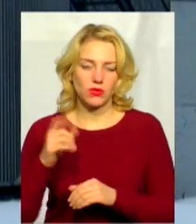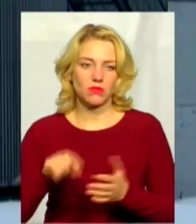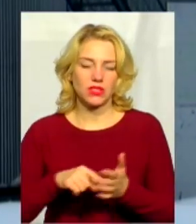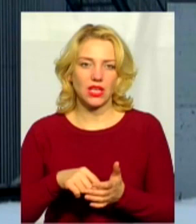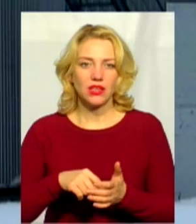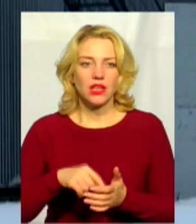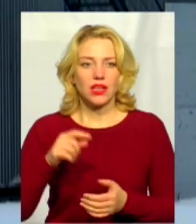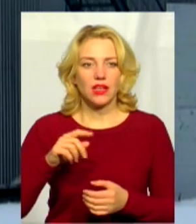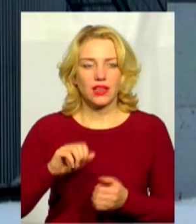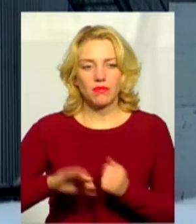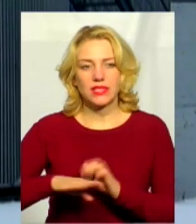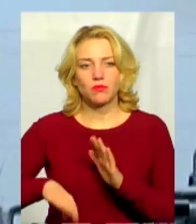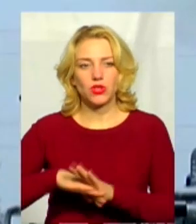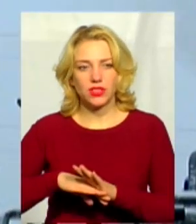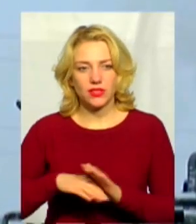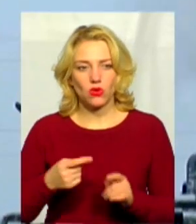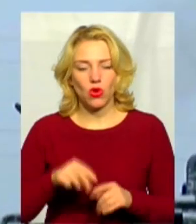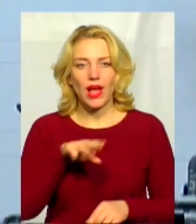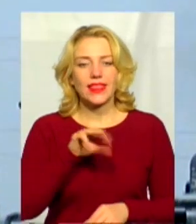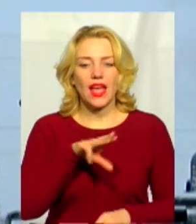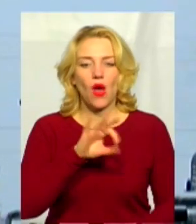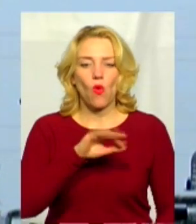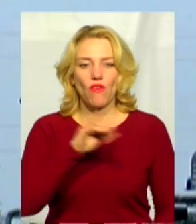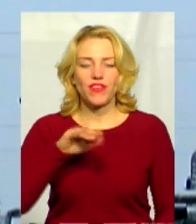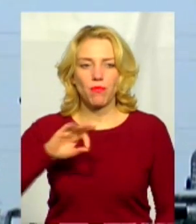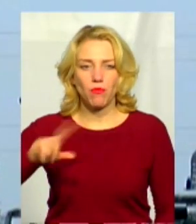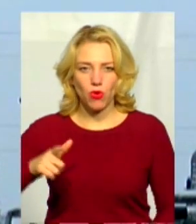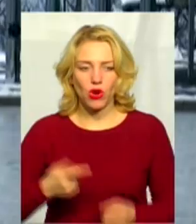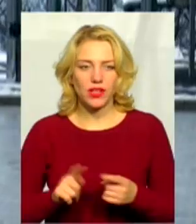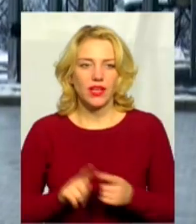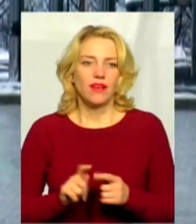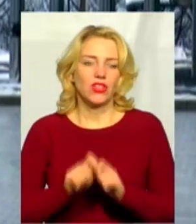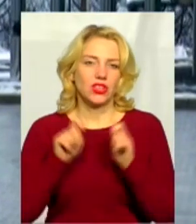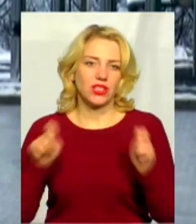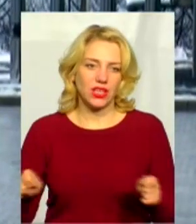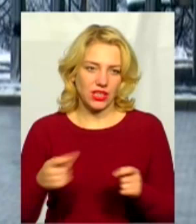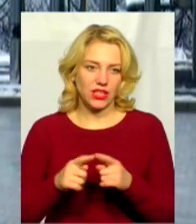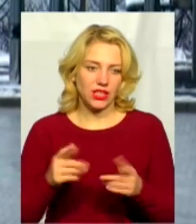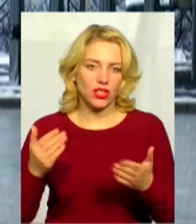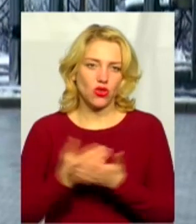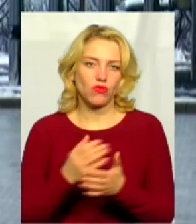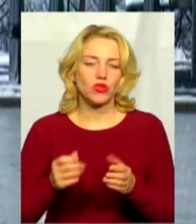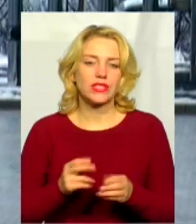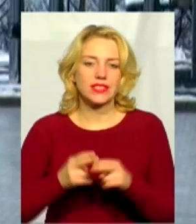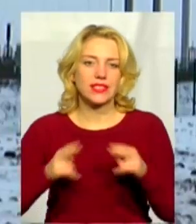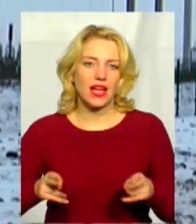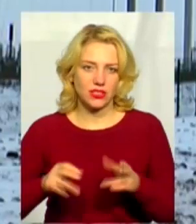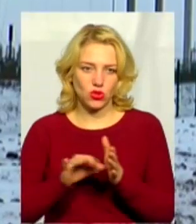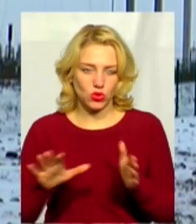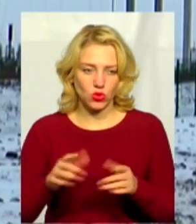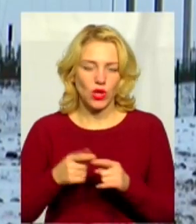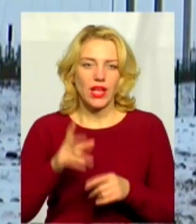відкрили першу чергу біогазової станції на відходах від сільського господарства і цукроваріння. Відповідальний за всі процеси на станції Павло Мельничук